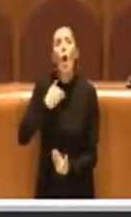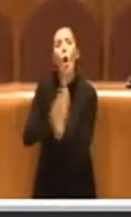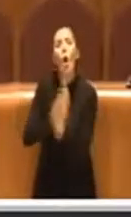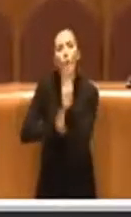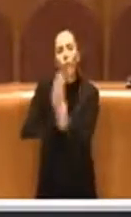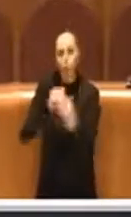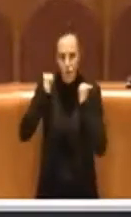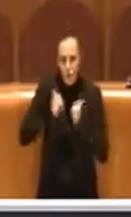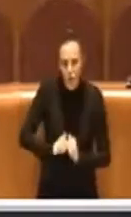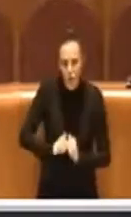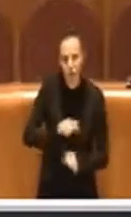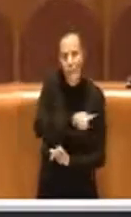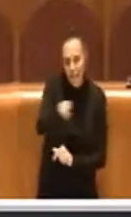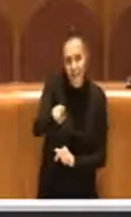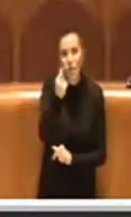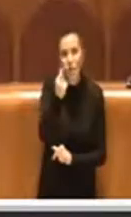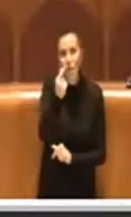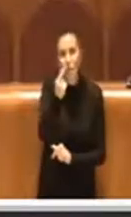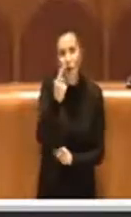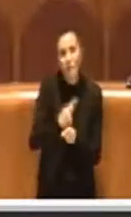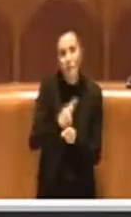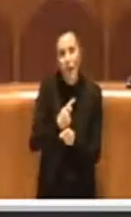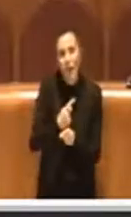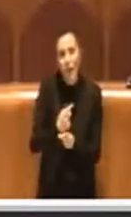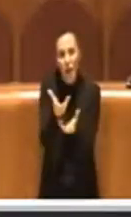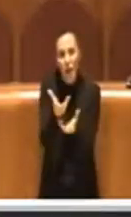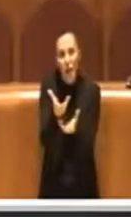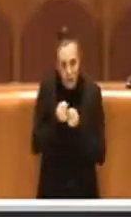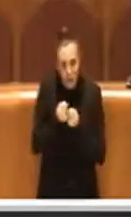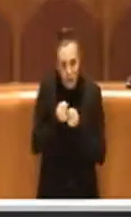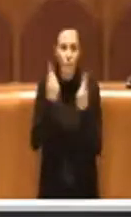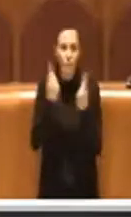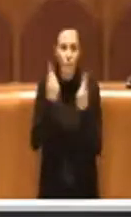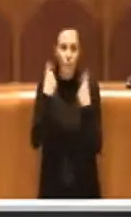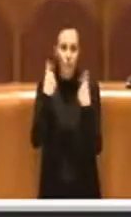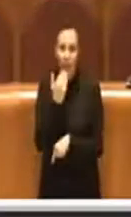ricevere questi soldi. E questo è un comportamento responsabile. Grazie Presidente.